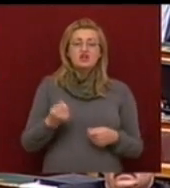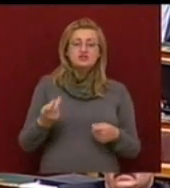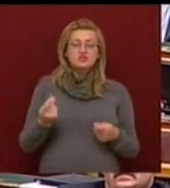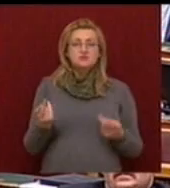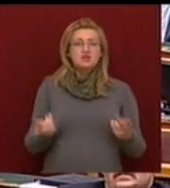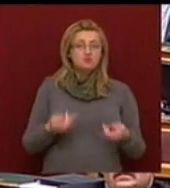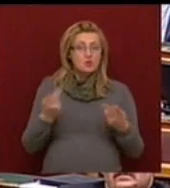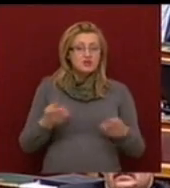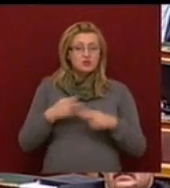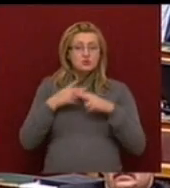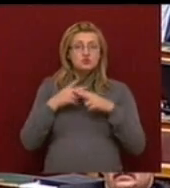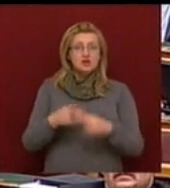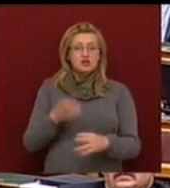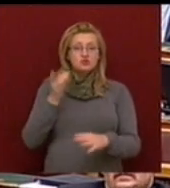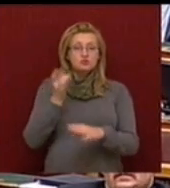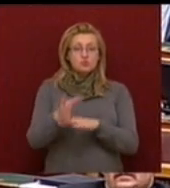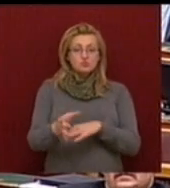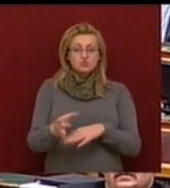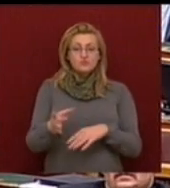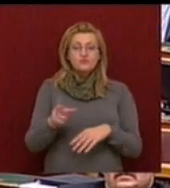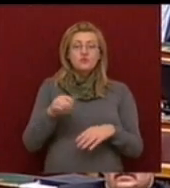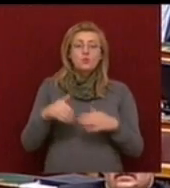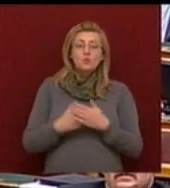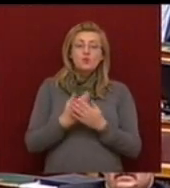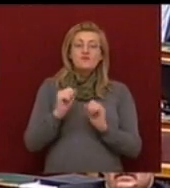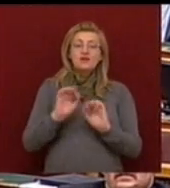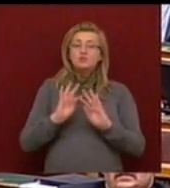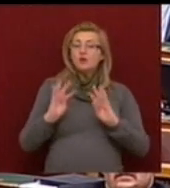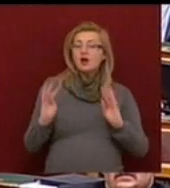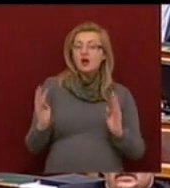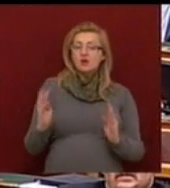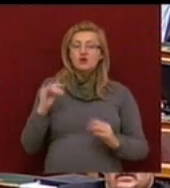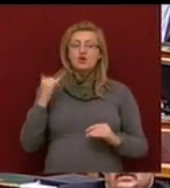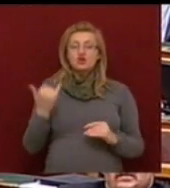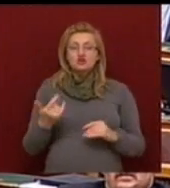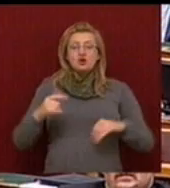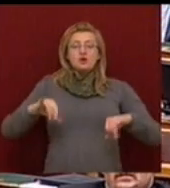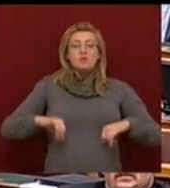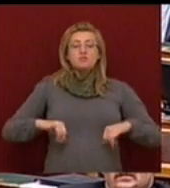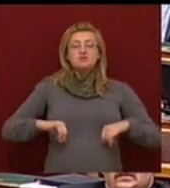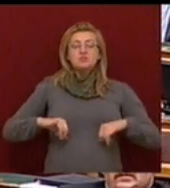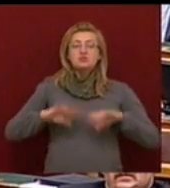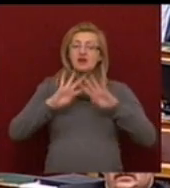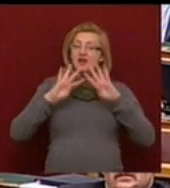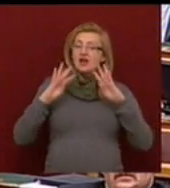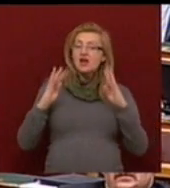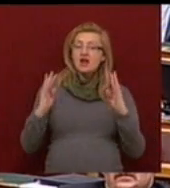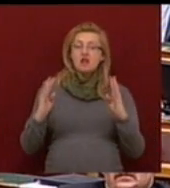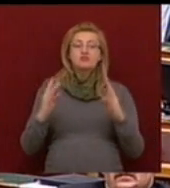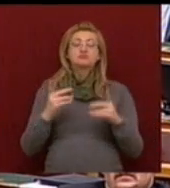segítjük és gyorsítjuk az új védőhálóval, és egyben ezzel a biztonsági hálóval, egyfajta